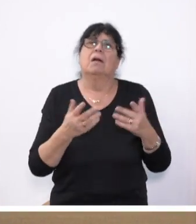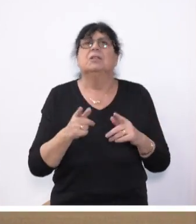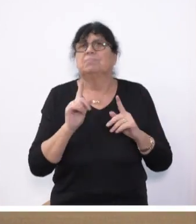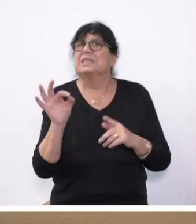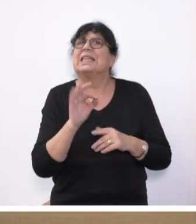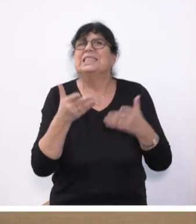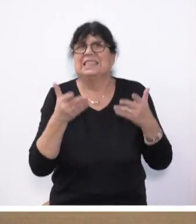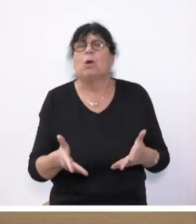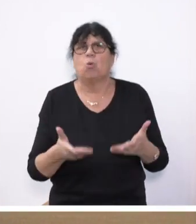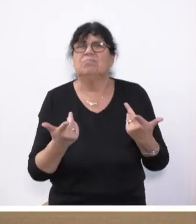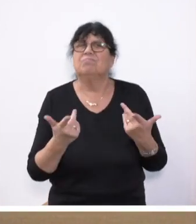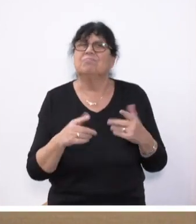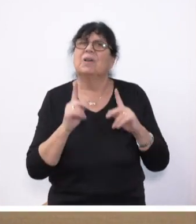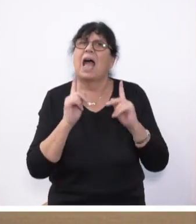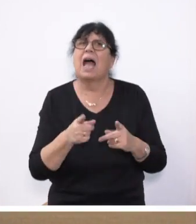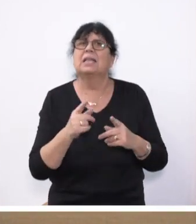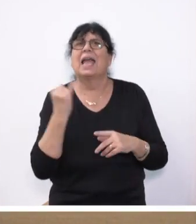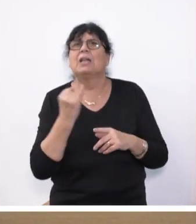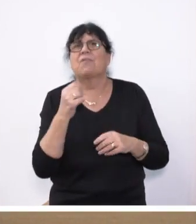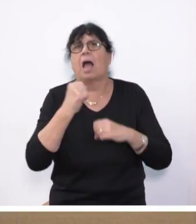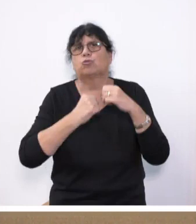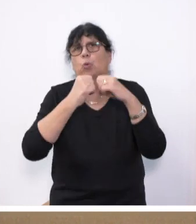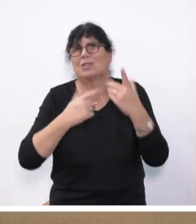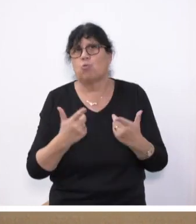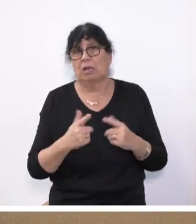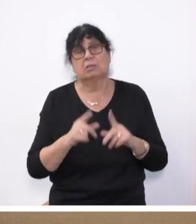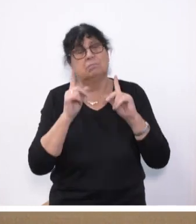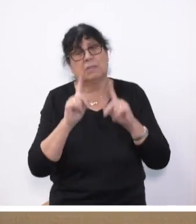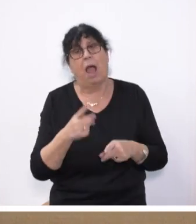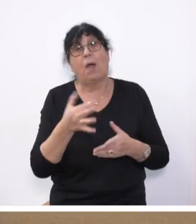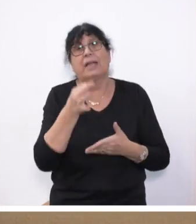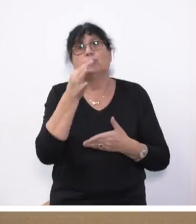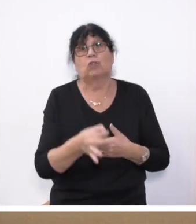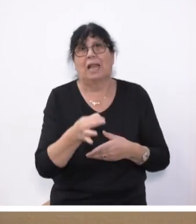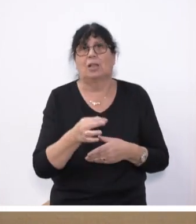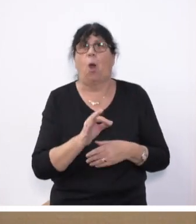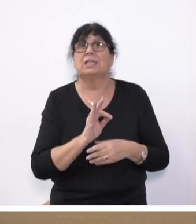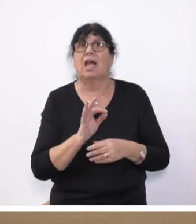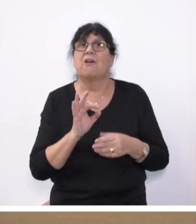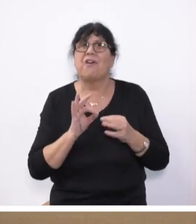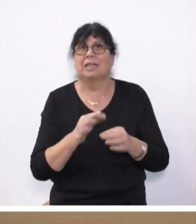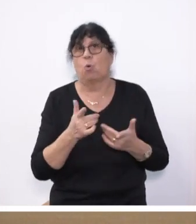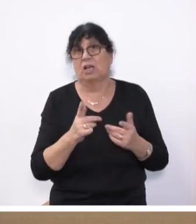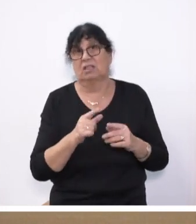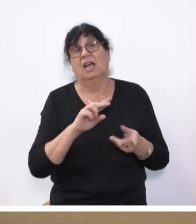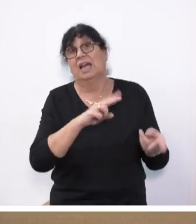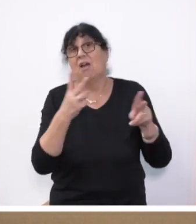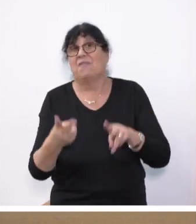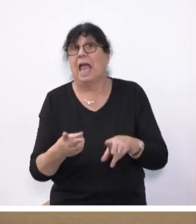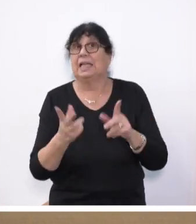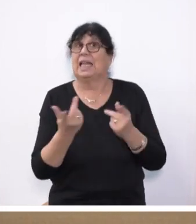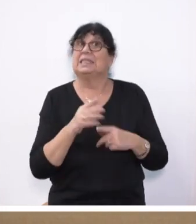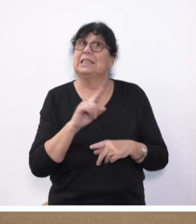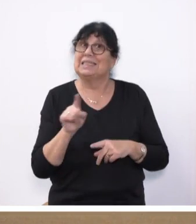Es ist noch ein gewaltiger Mangel, nämlich an der Infrastruktur. Das ist auch ein Standortfaktor. Da ändert sich durch diesen Beschluss zuerst einmal